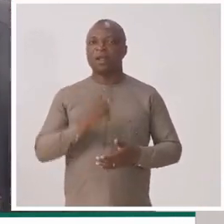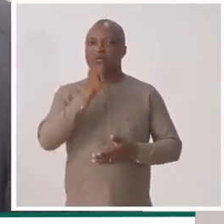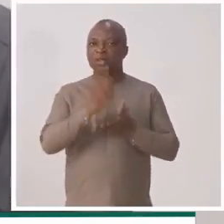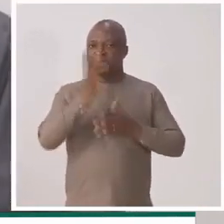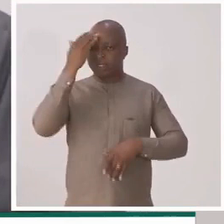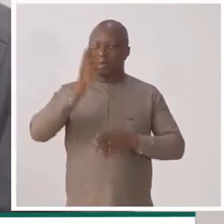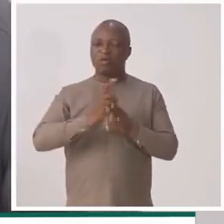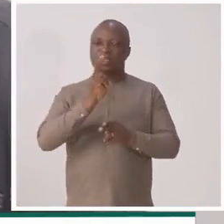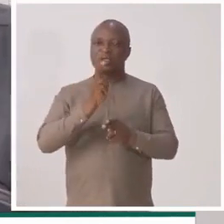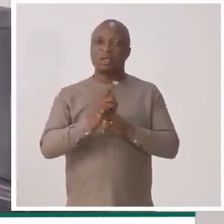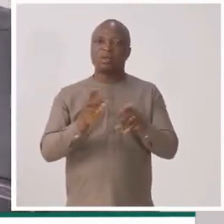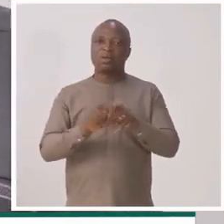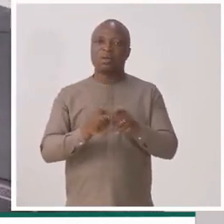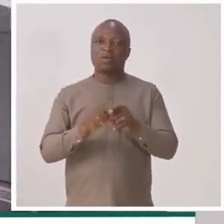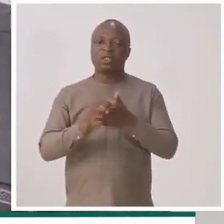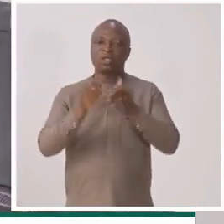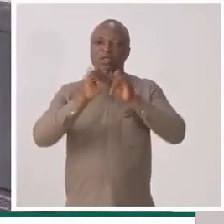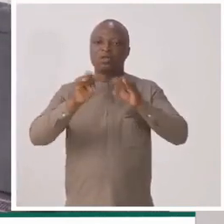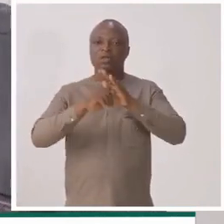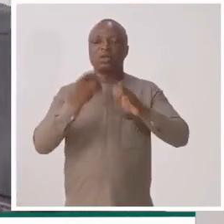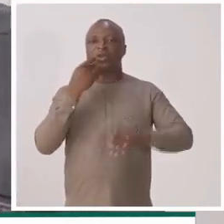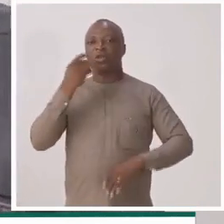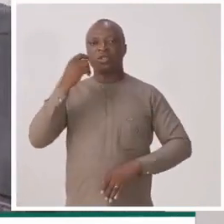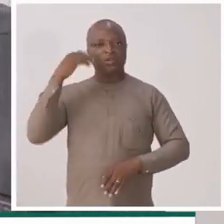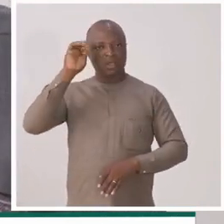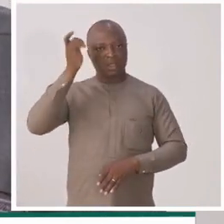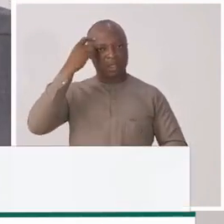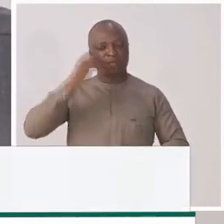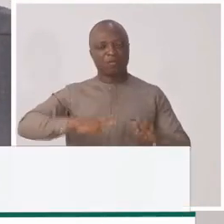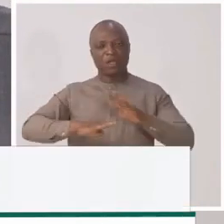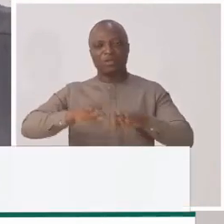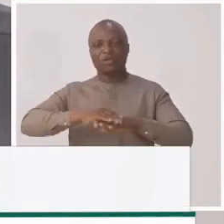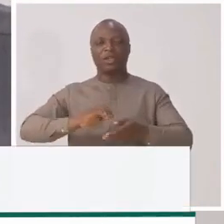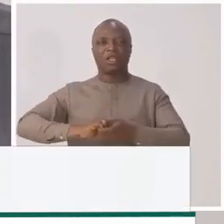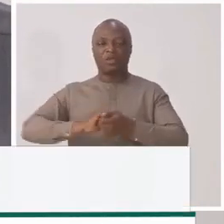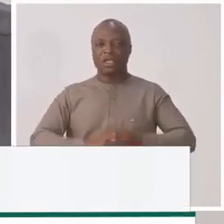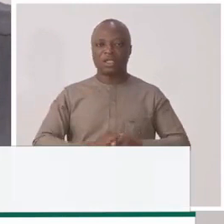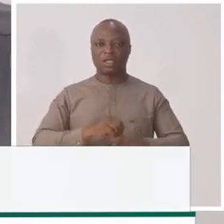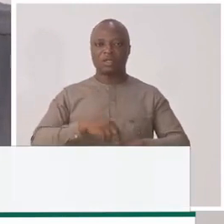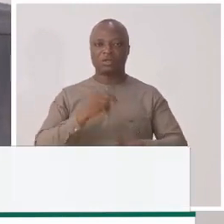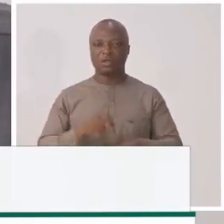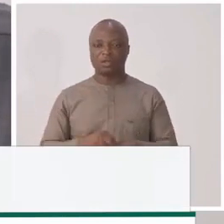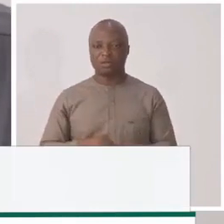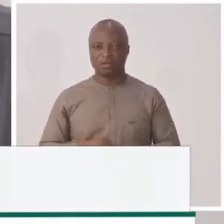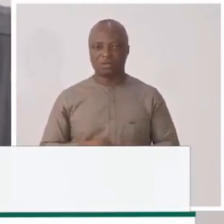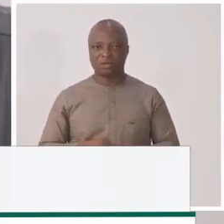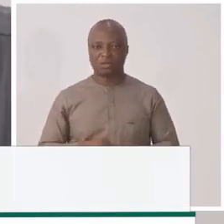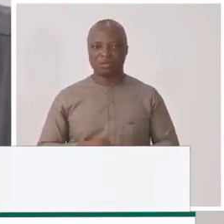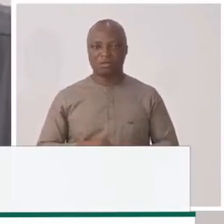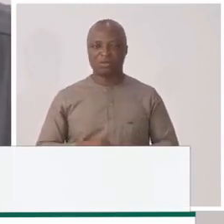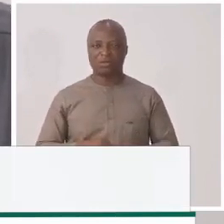Alors, l'assurance maladie universelle, conformément aux instructions du chef de l'État, repose sur la solidarité nationale.